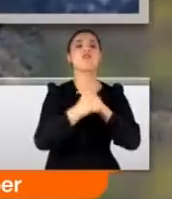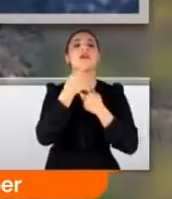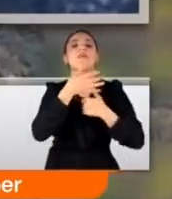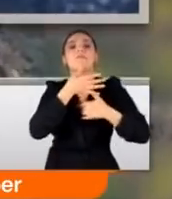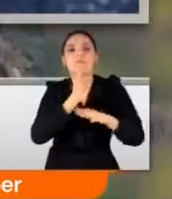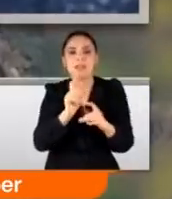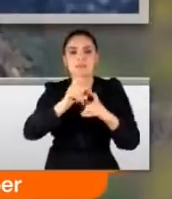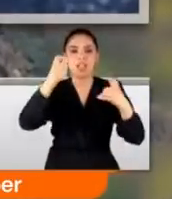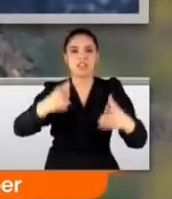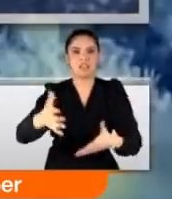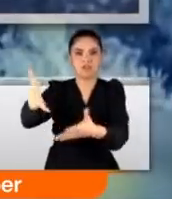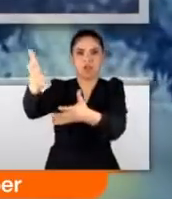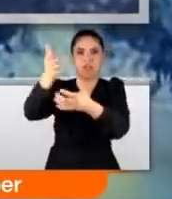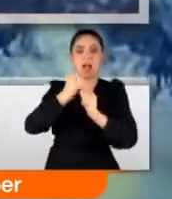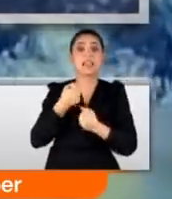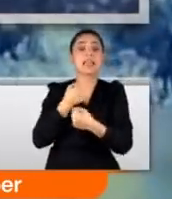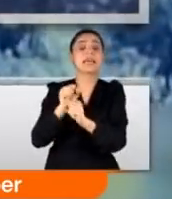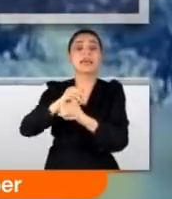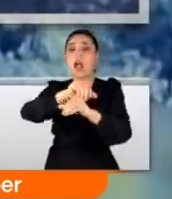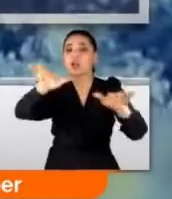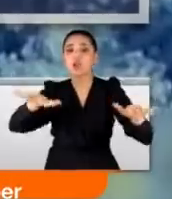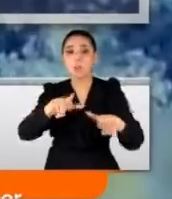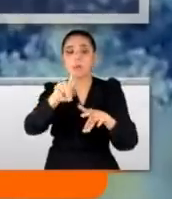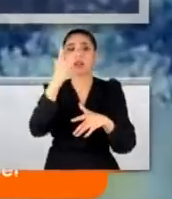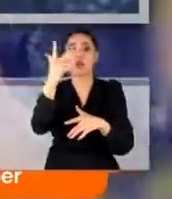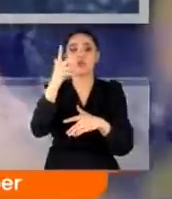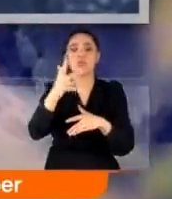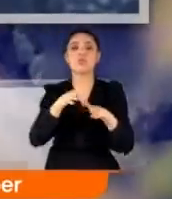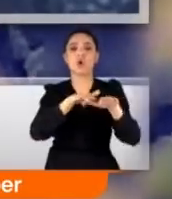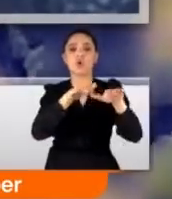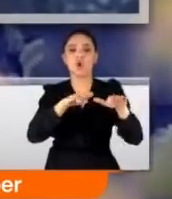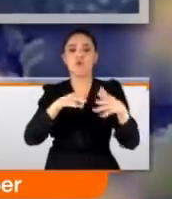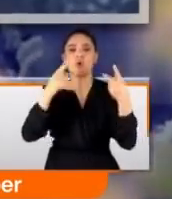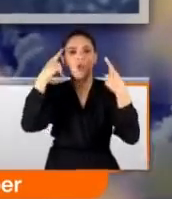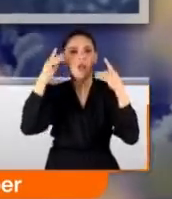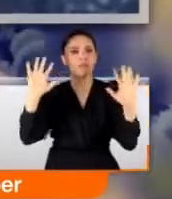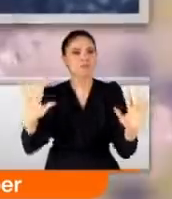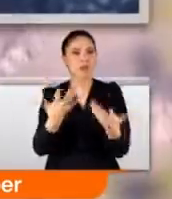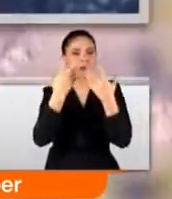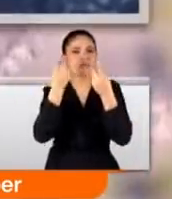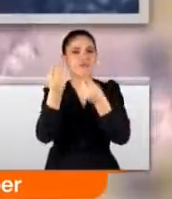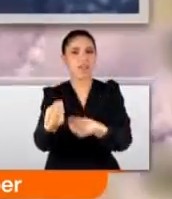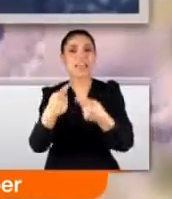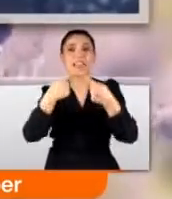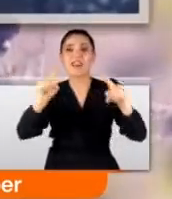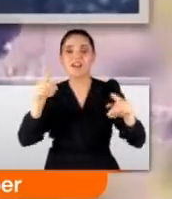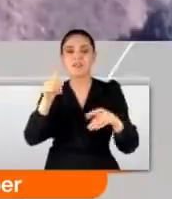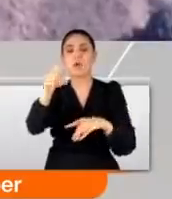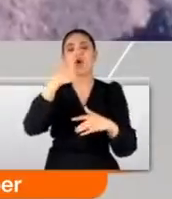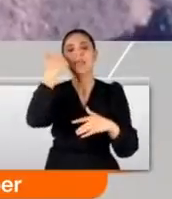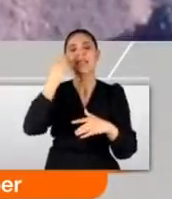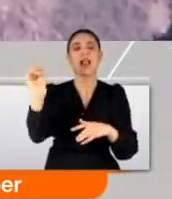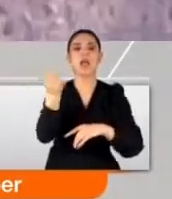Sincar'dan çıkarıldı. Irak topraklarında hareket eden üç konvoyla şaşırtmaca yapıldı. İçinde sözde yönetici